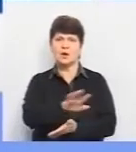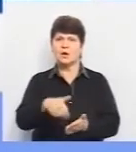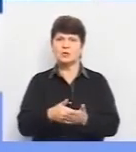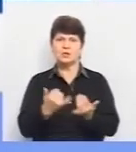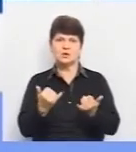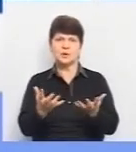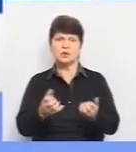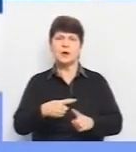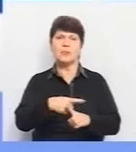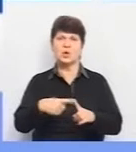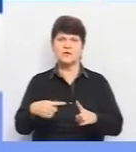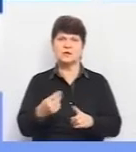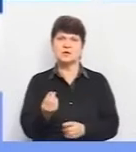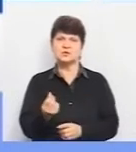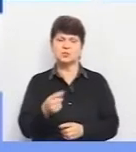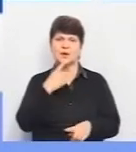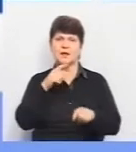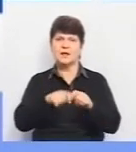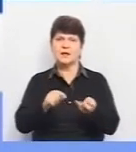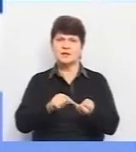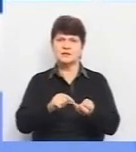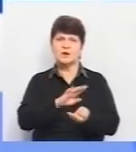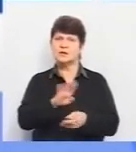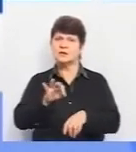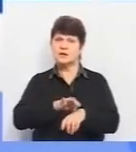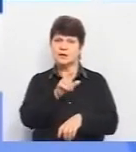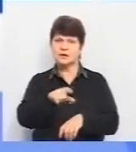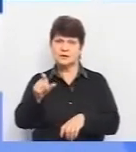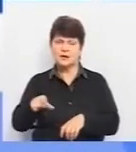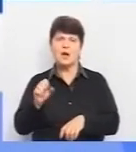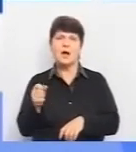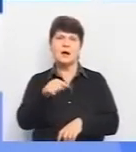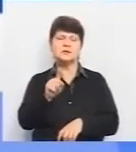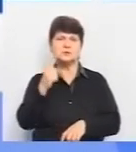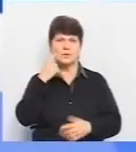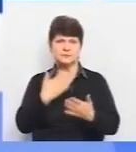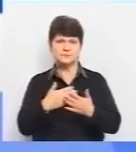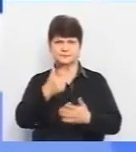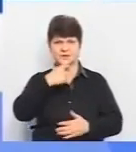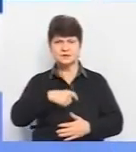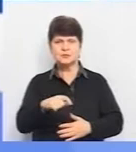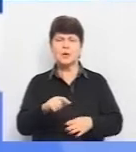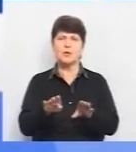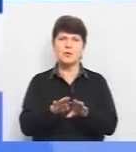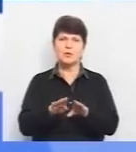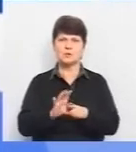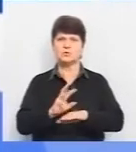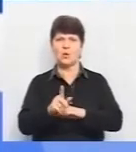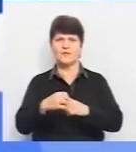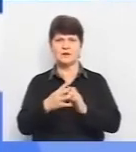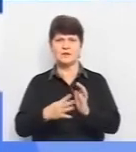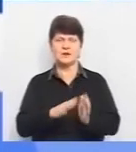отримували половину суми. Тестування не тільки пацієнтів лікарень, але й тих, хто підозрює в себе симптоми COVID-19,